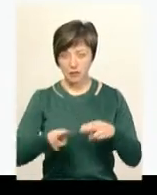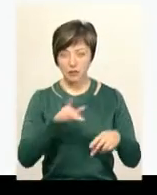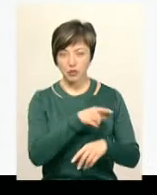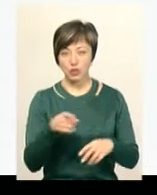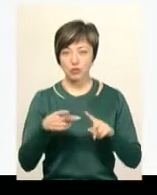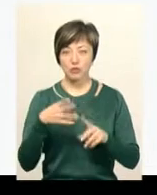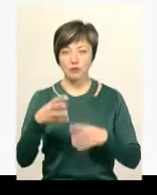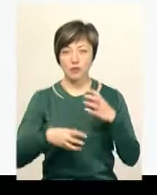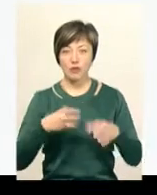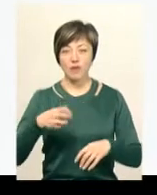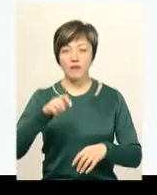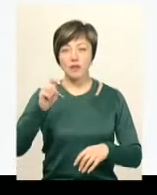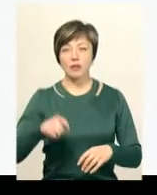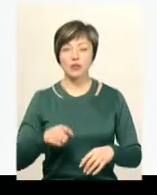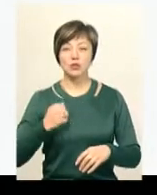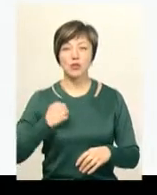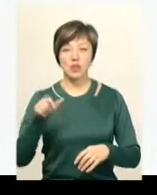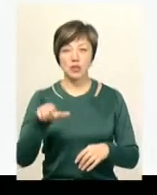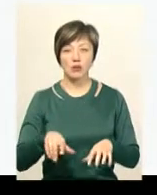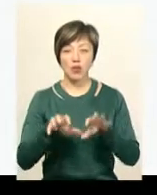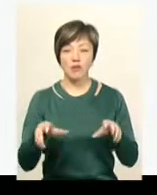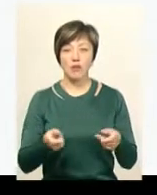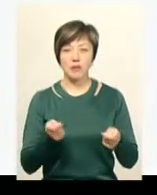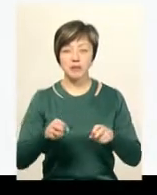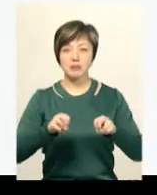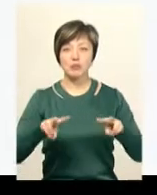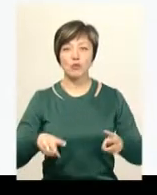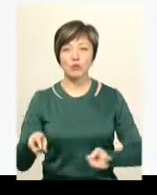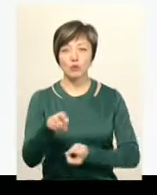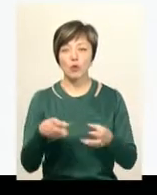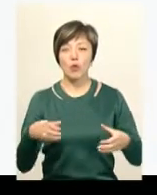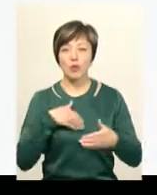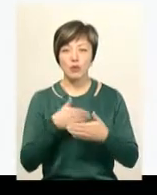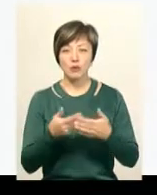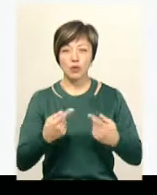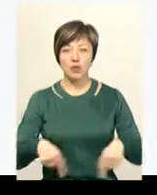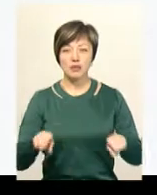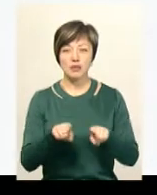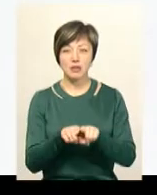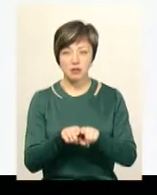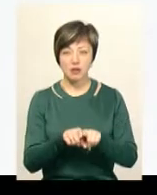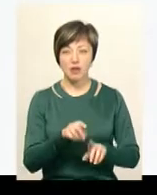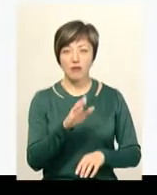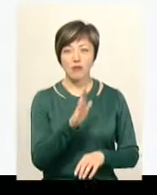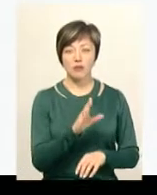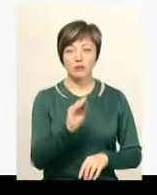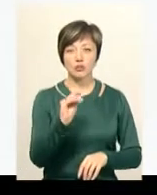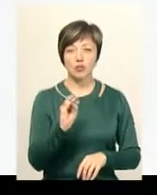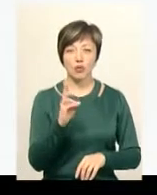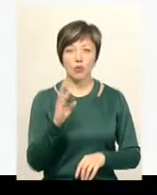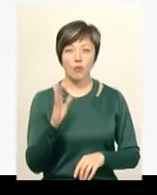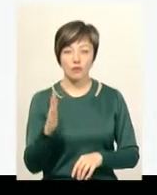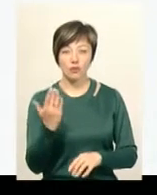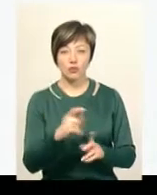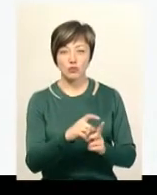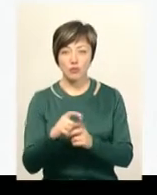солдата. Про це повідомив голова правління спеціалізованої пошукової громадської організації «Вертикаль» Володимир Жарков. За його